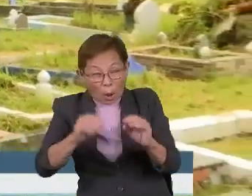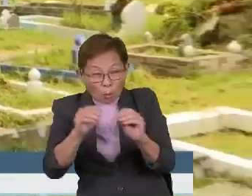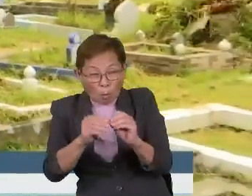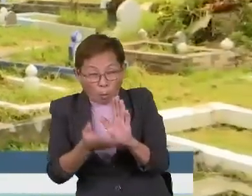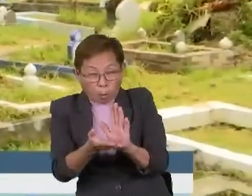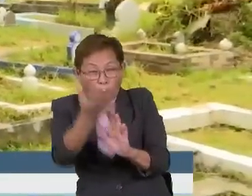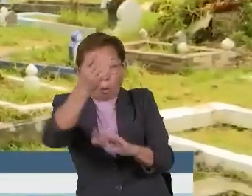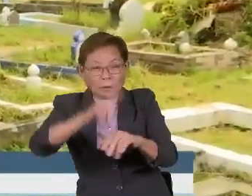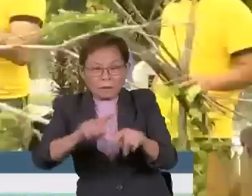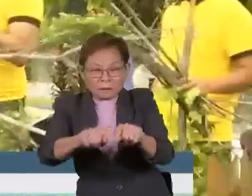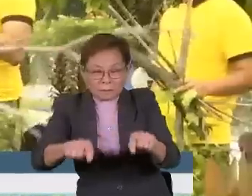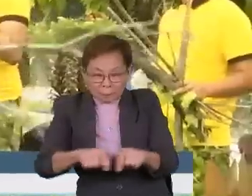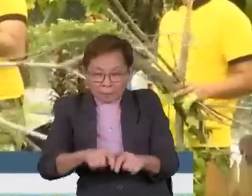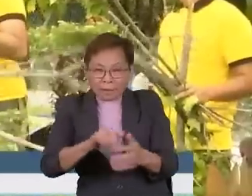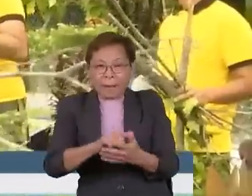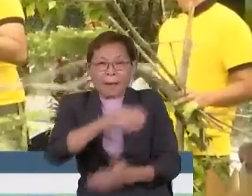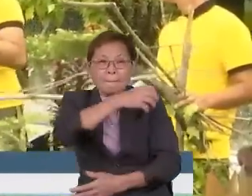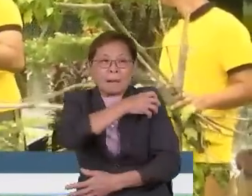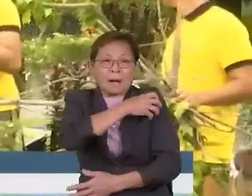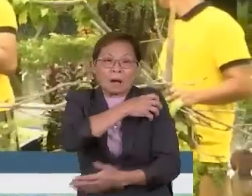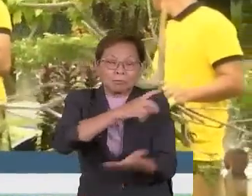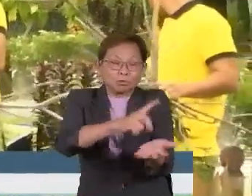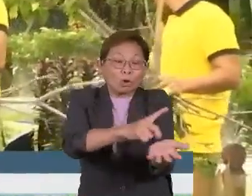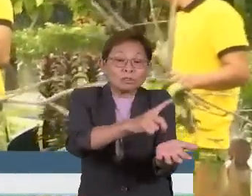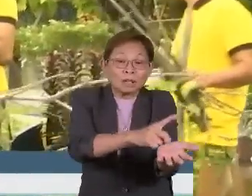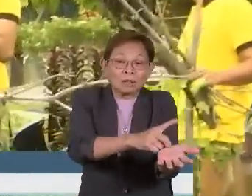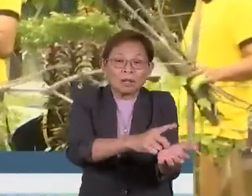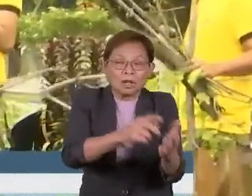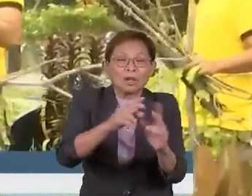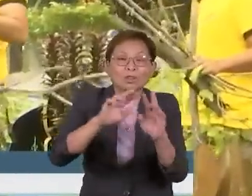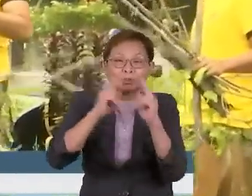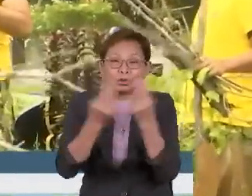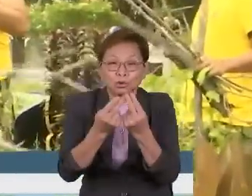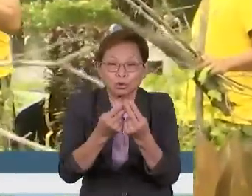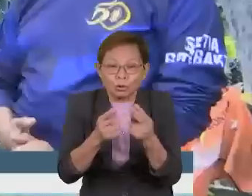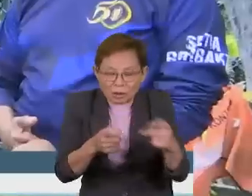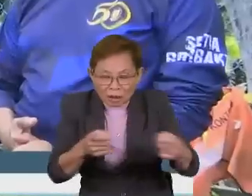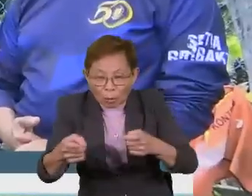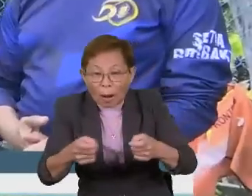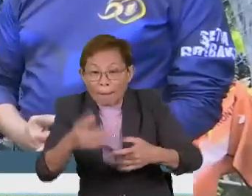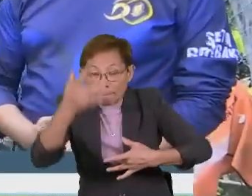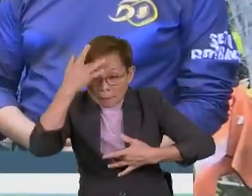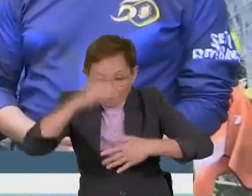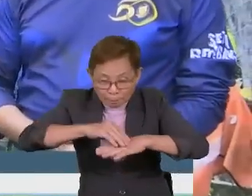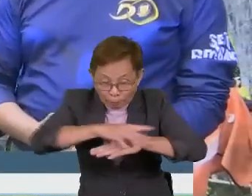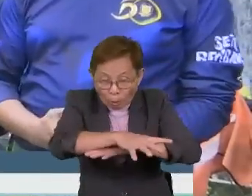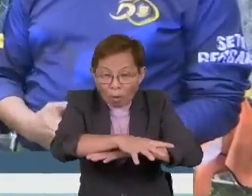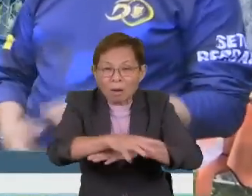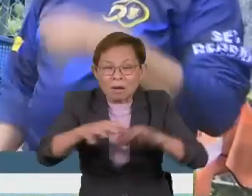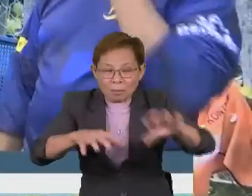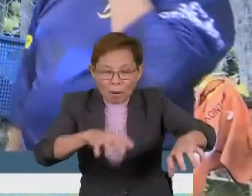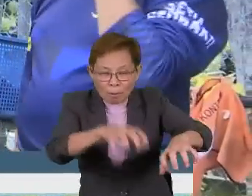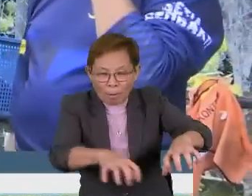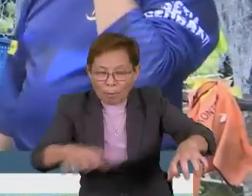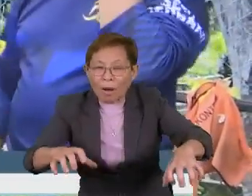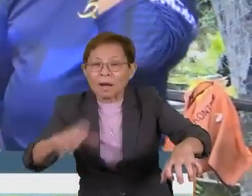di kawasan tersebut. Menurut Pegawai Perubatan Unit Rancangan Kawalan Penyakit Bawaan Vektor, Pejabat Kesihatan Kawasan